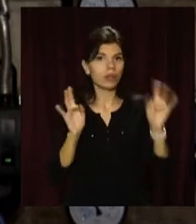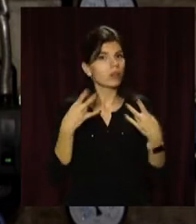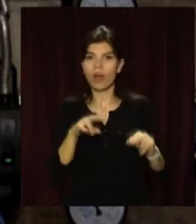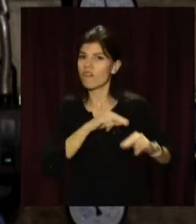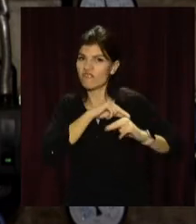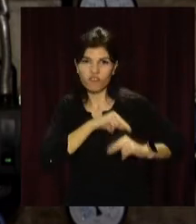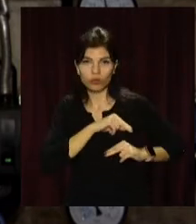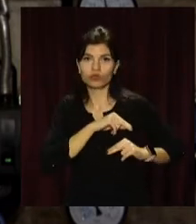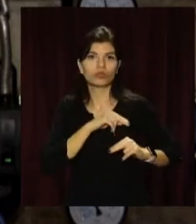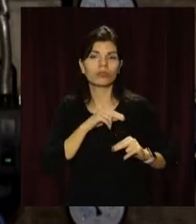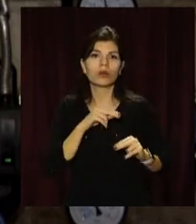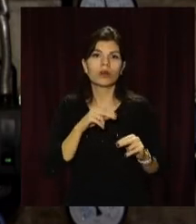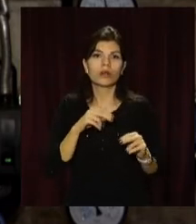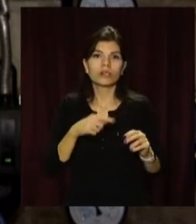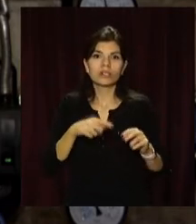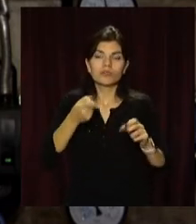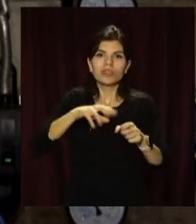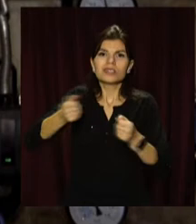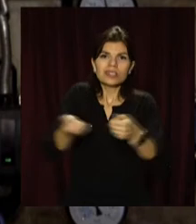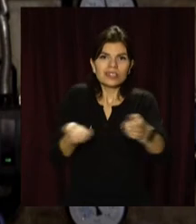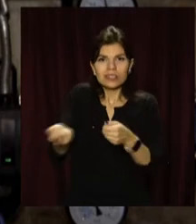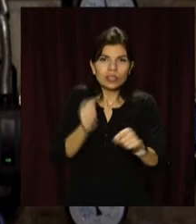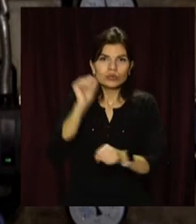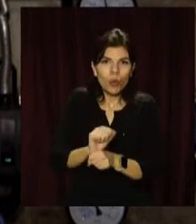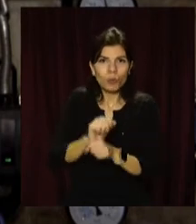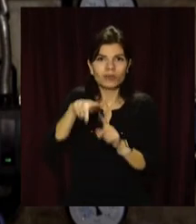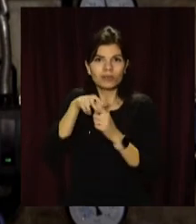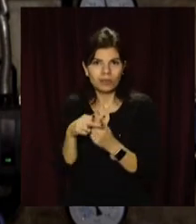для того, щоб прохідність була більша.